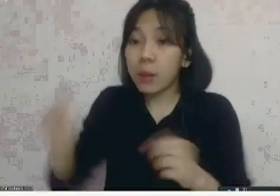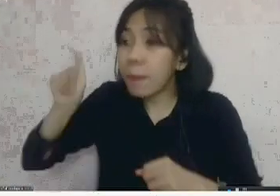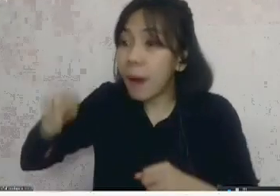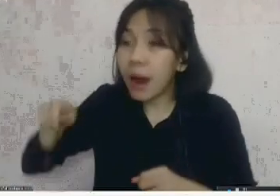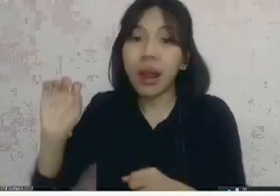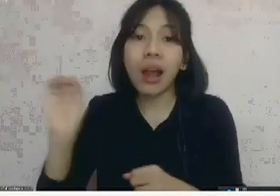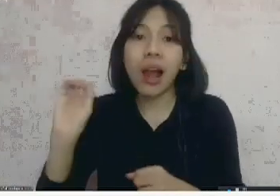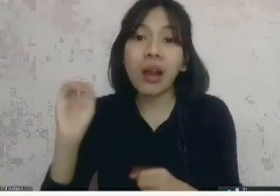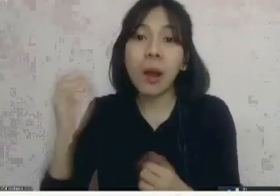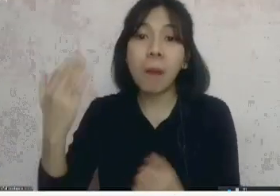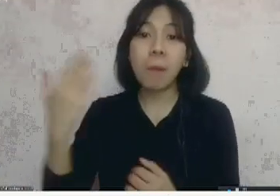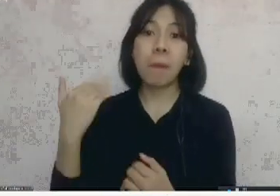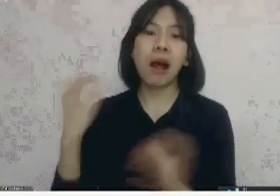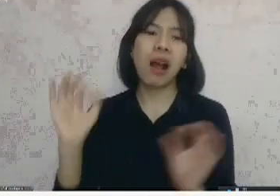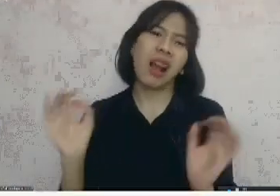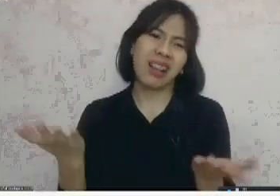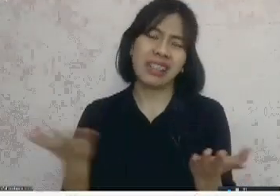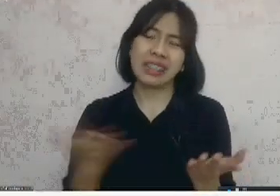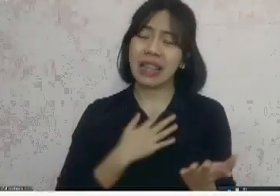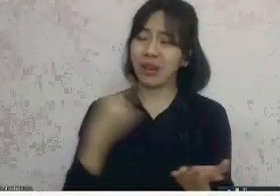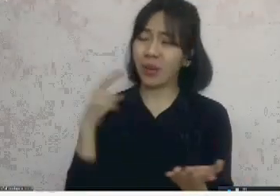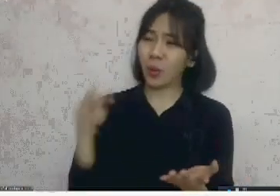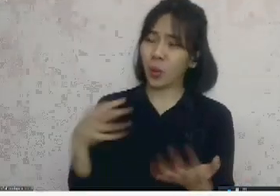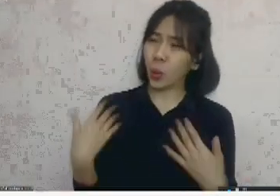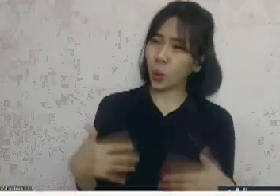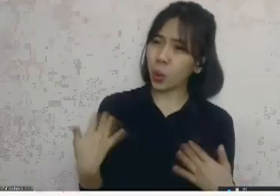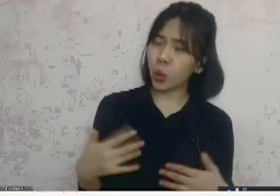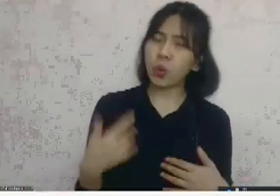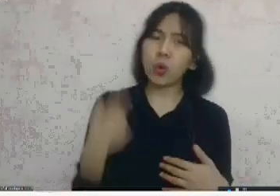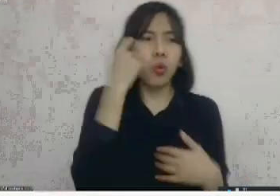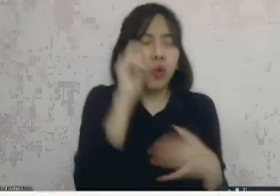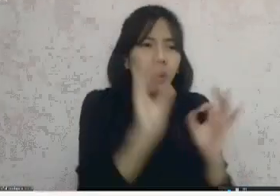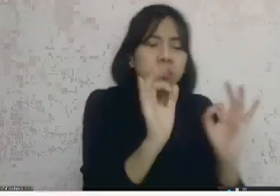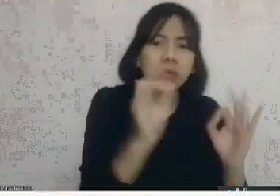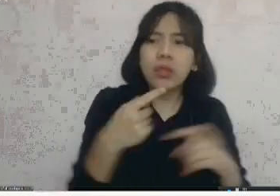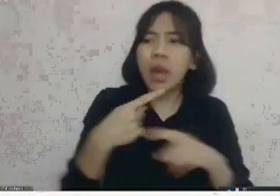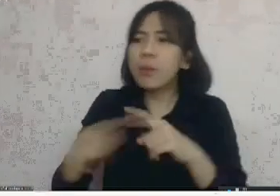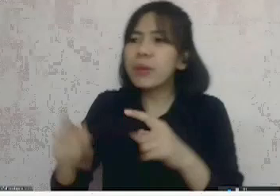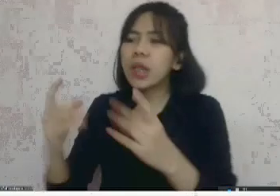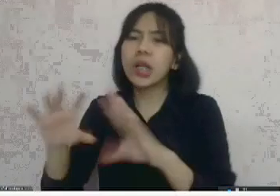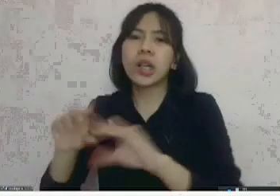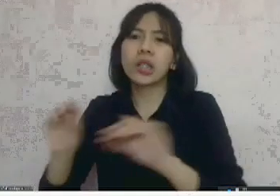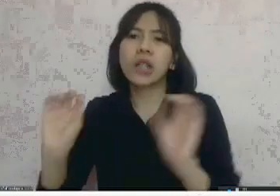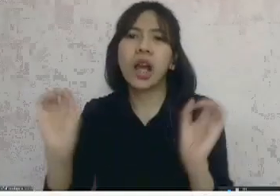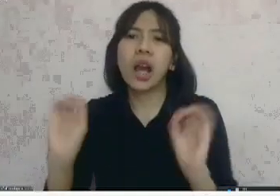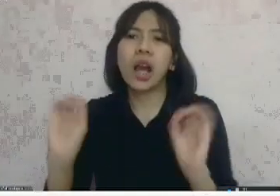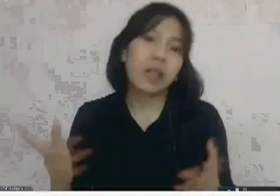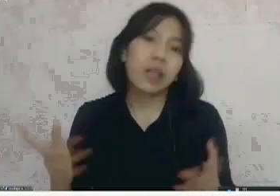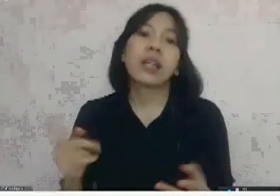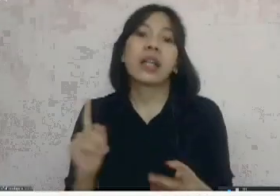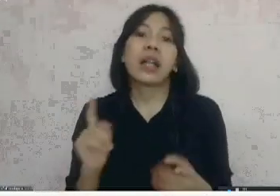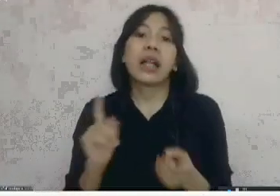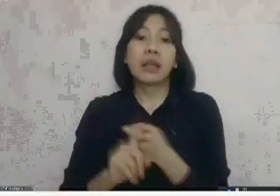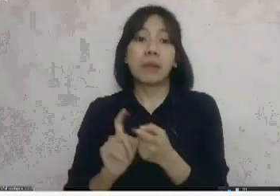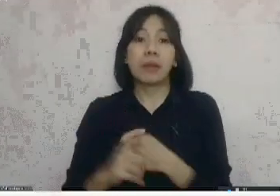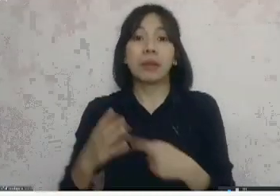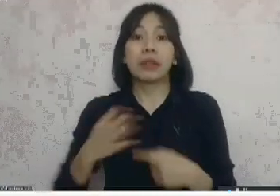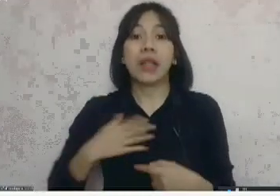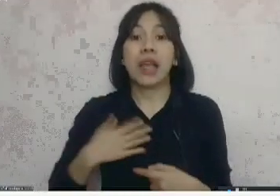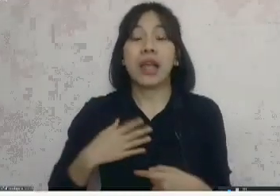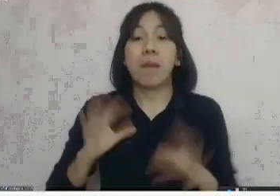sebuah ironi gitu ya kalau misalnya kasusnya di teman-teman saya banyak yang kerja sebagai telemarketing itu